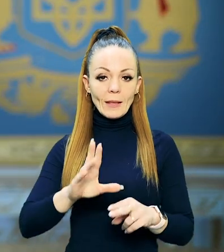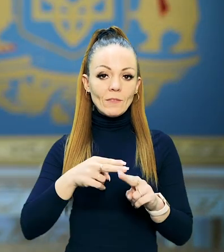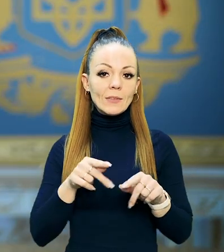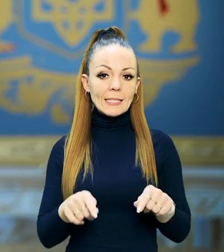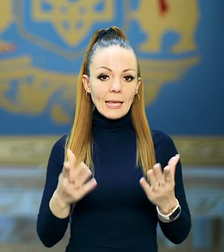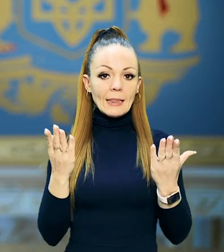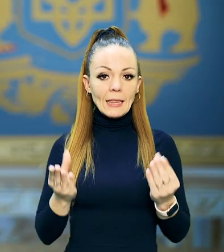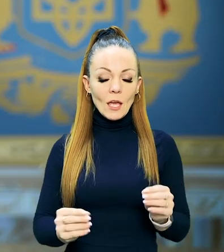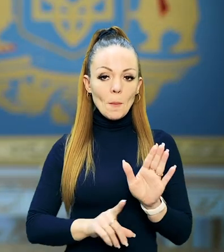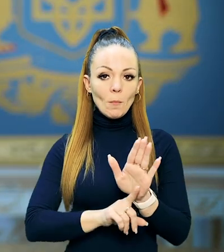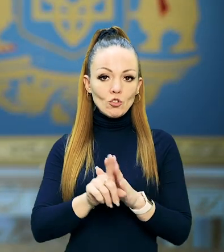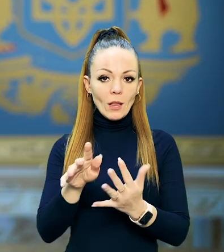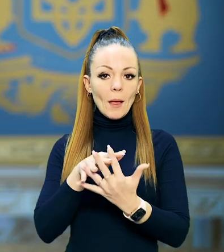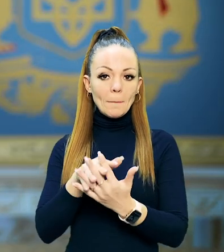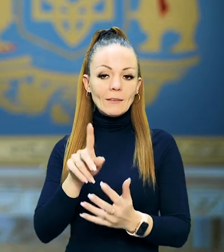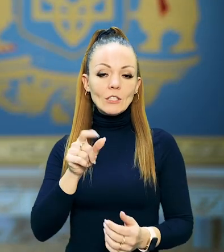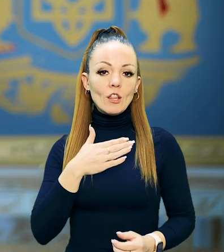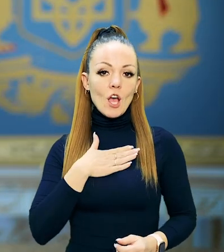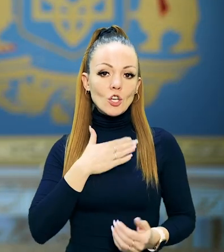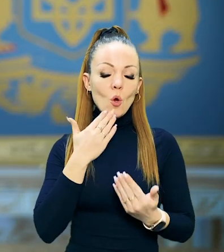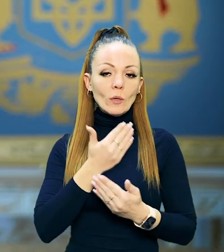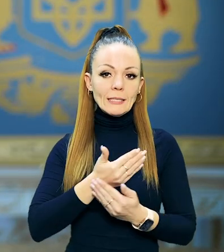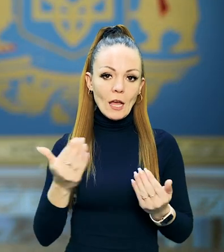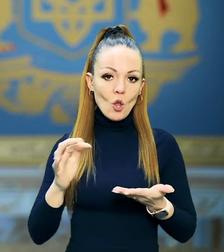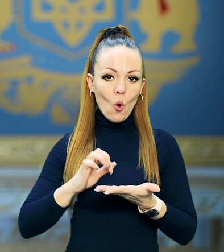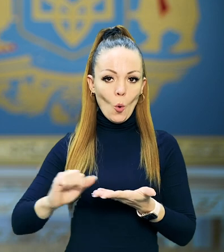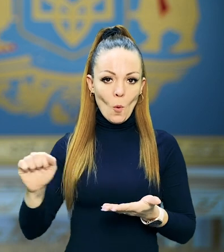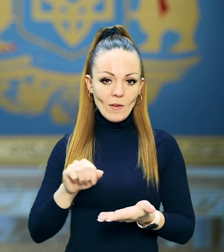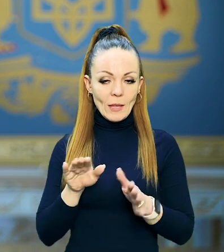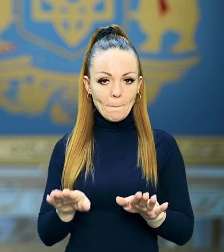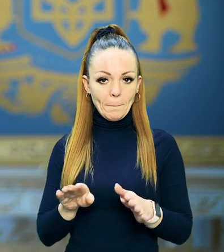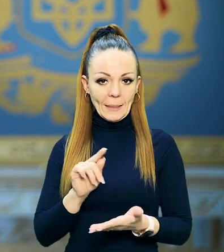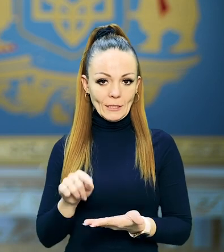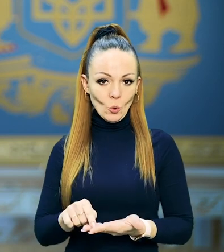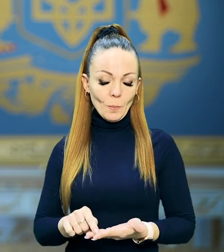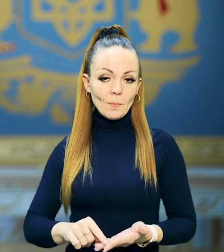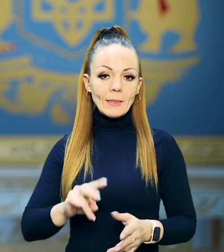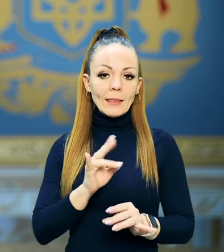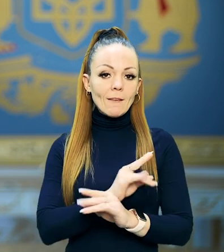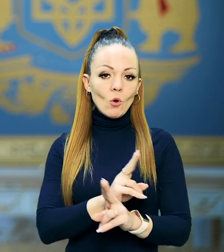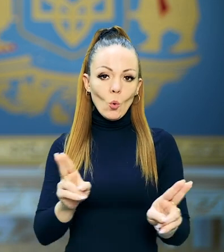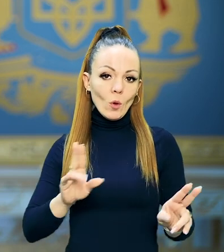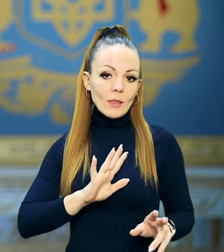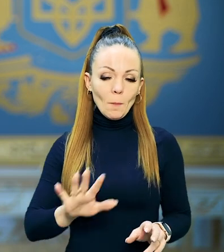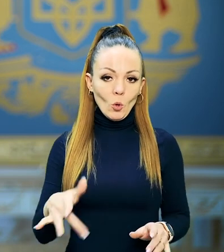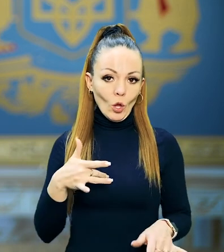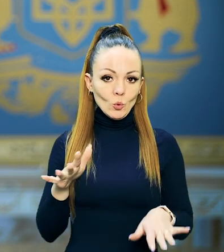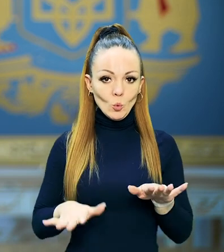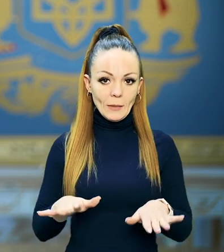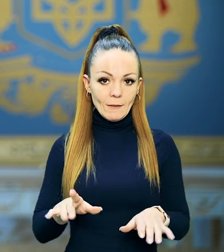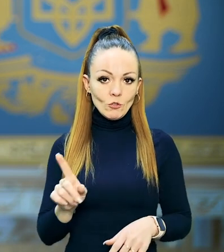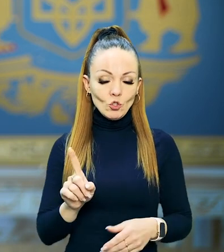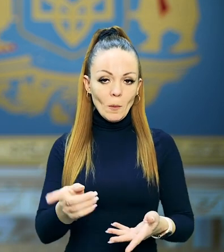В цей день почалась битва за наше останнє окуповане місто. Ні в кого не було